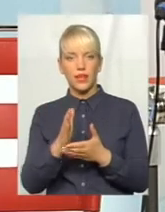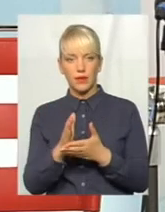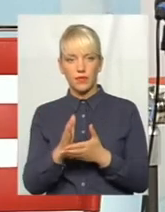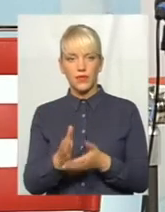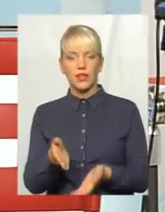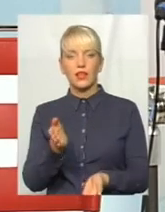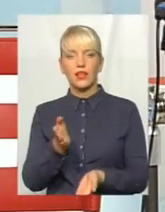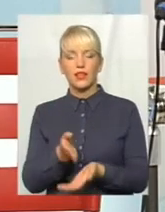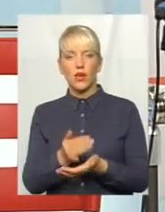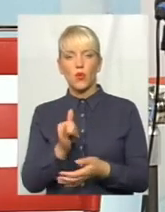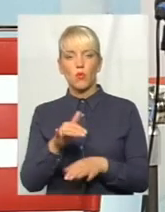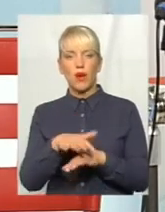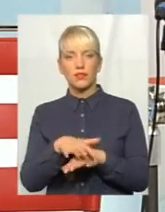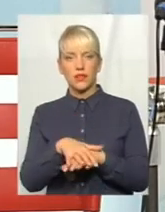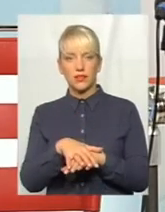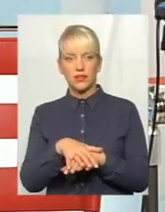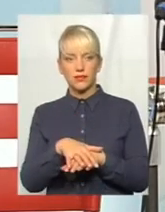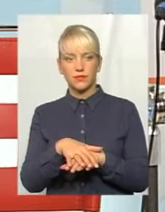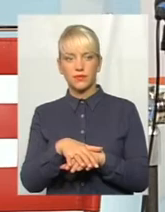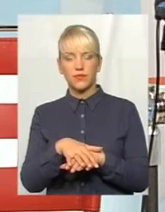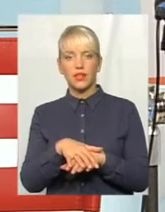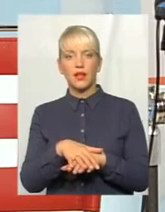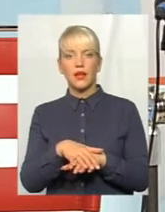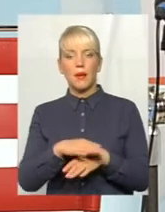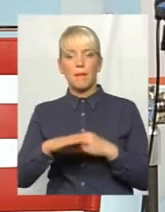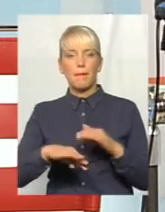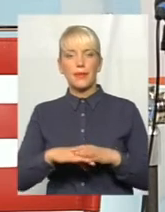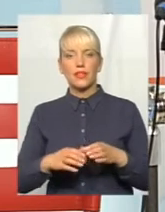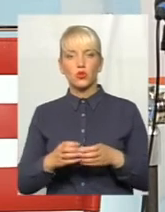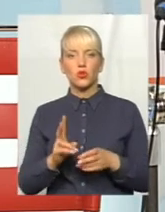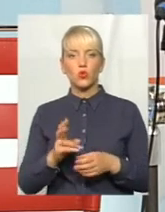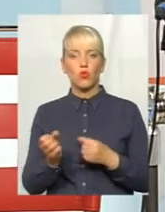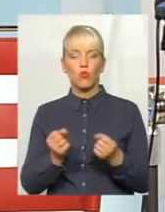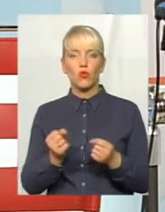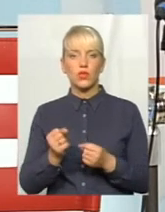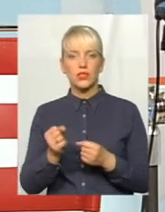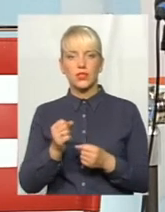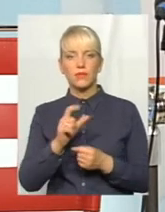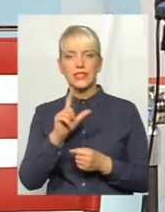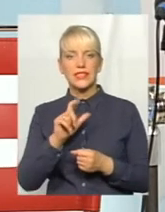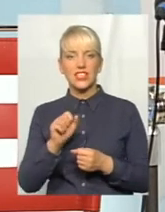в банках підрозділи, які борються з шахрайством.